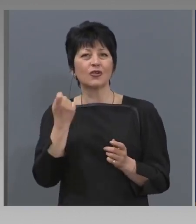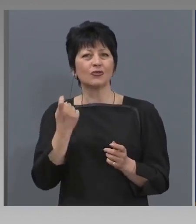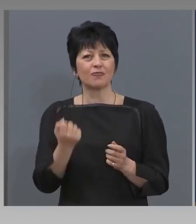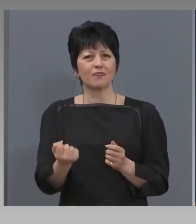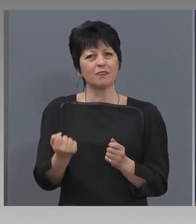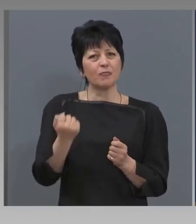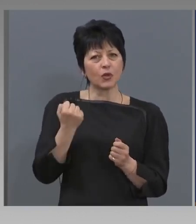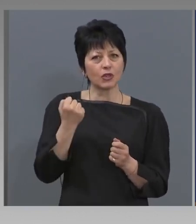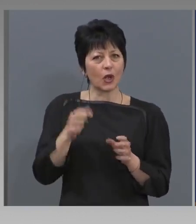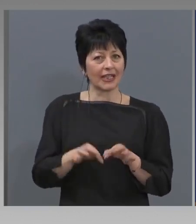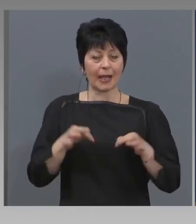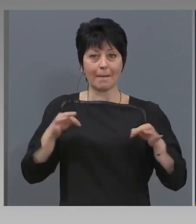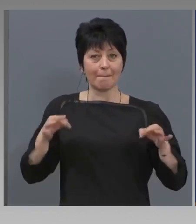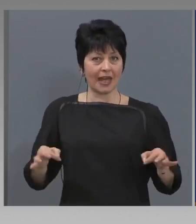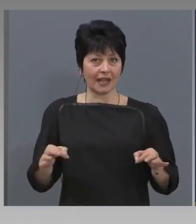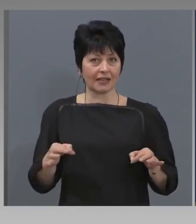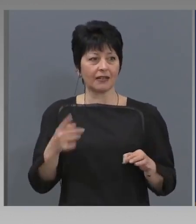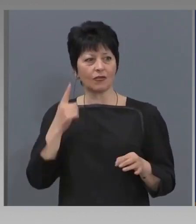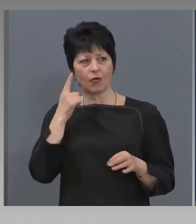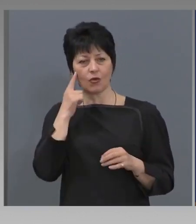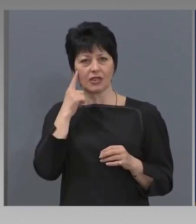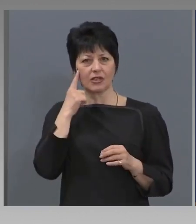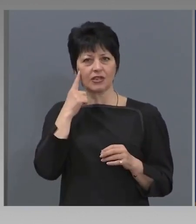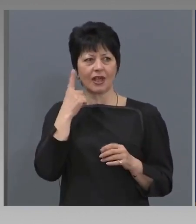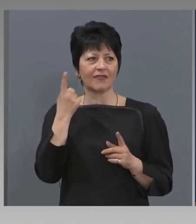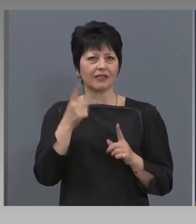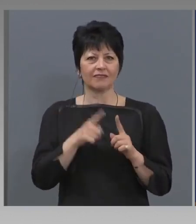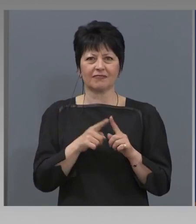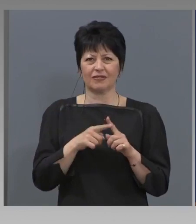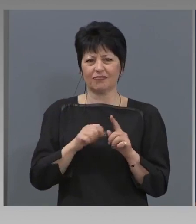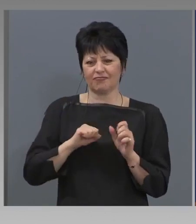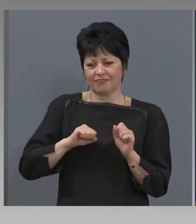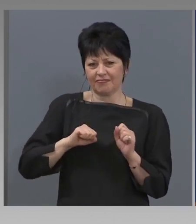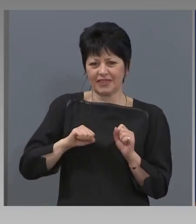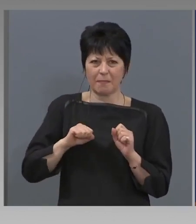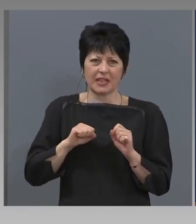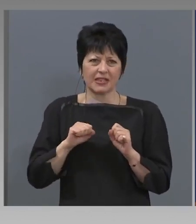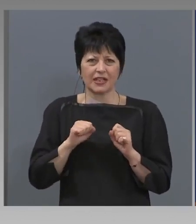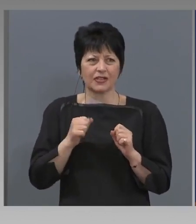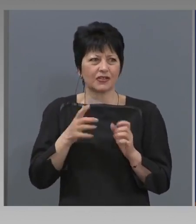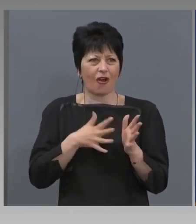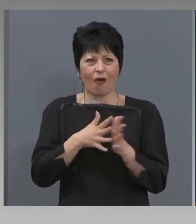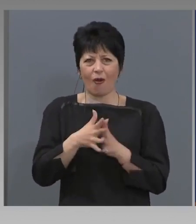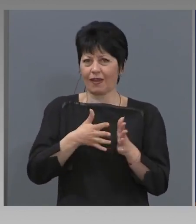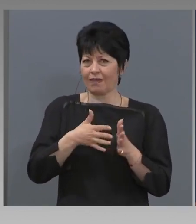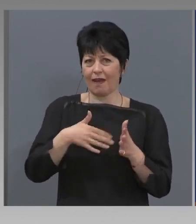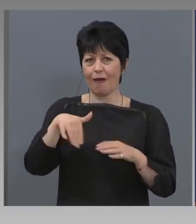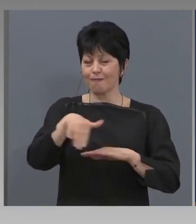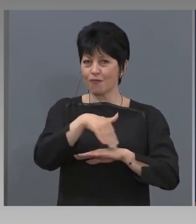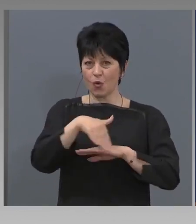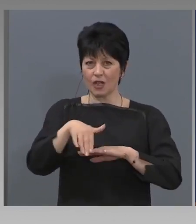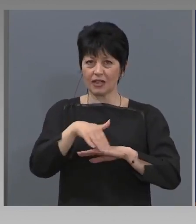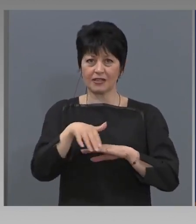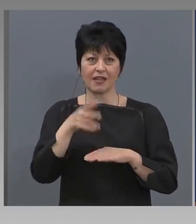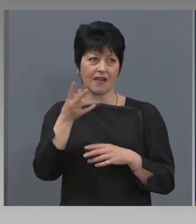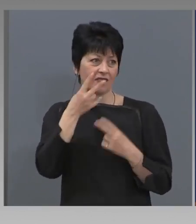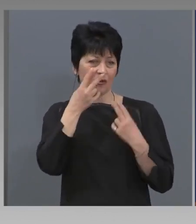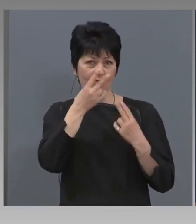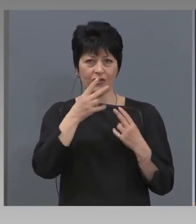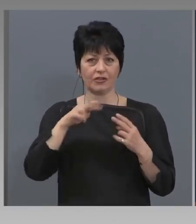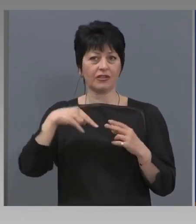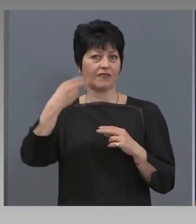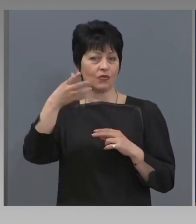означава буквално да пресираш с полицията хората по улиците, което в много държави вие го наблюдавате.